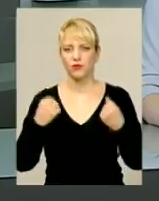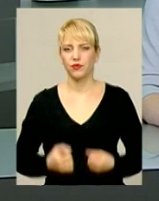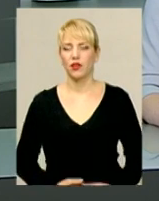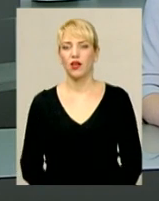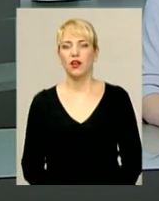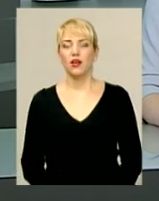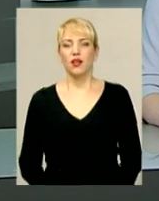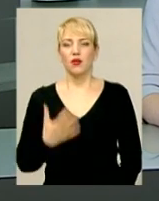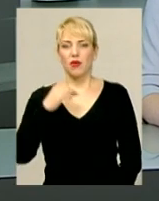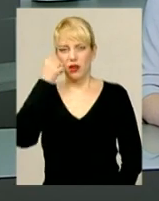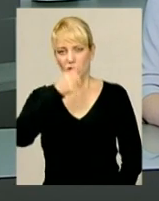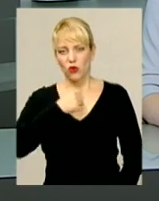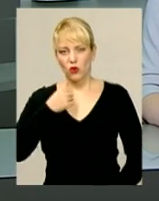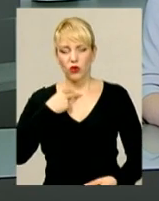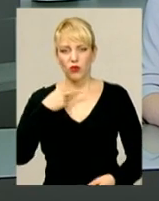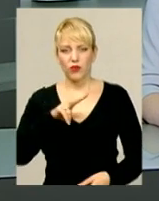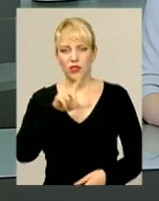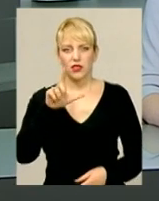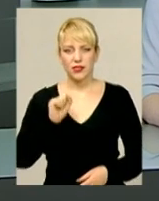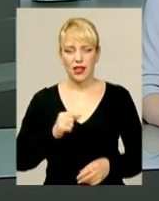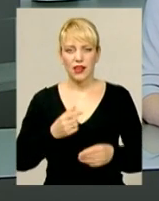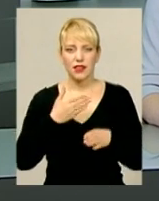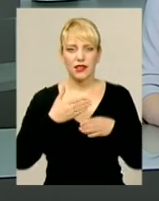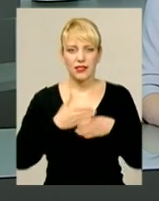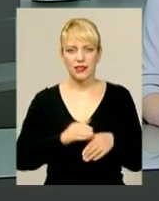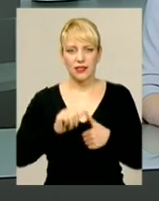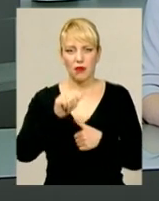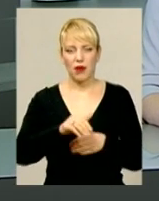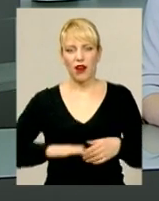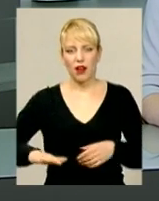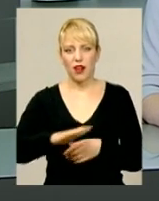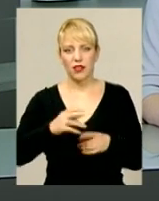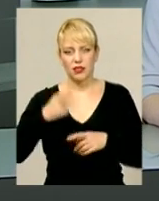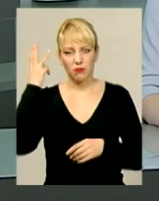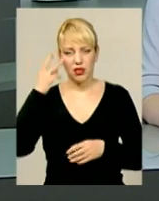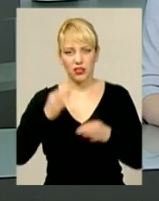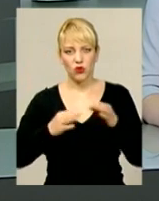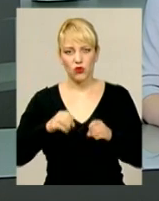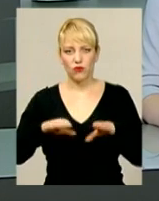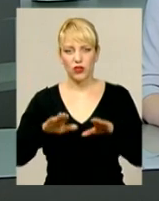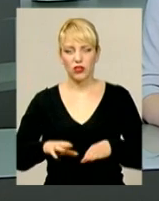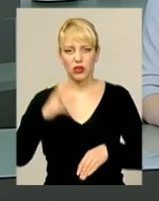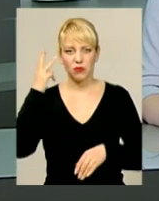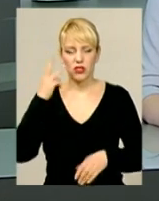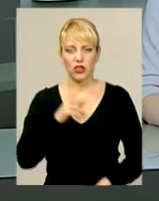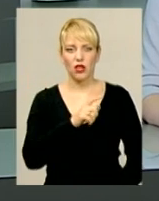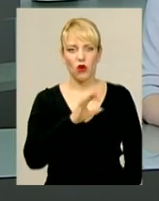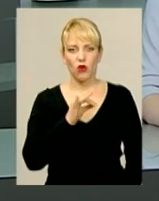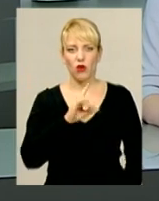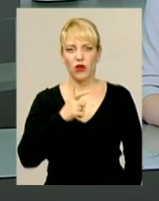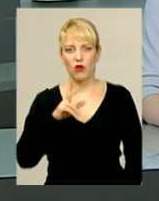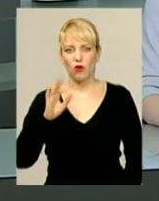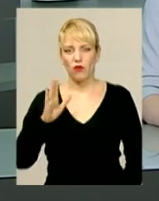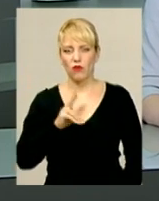П'ять років ув'язнення за сепаратизм. Хмельницький міськрайонний суд виніс вирок стосовно хмельничан Андрія Орєхова та Оксани